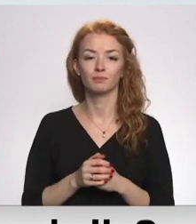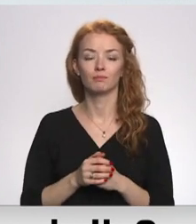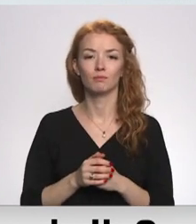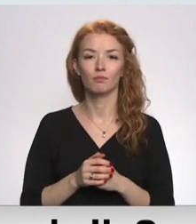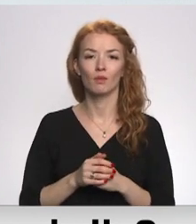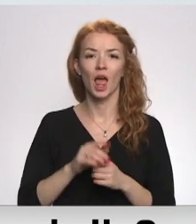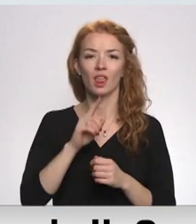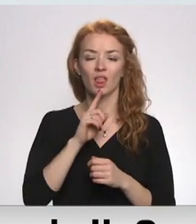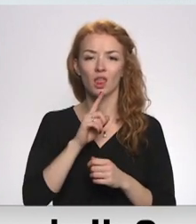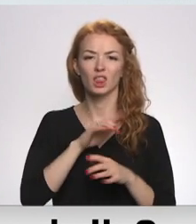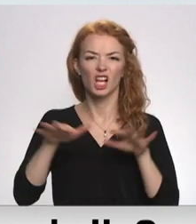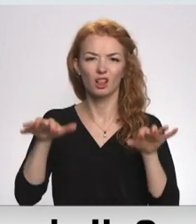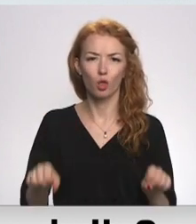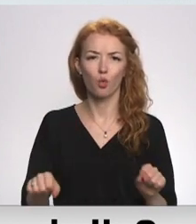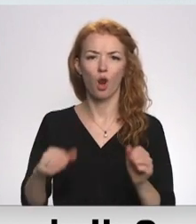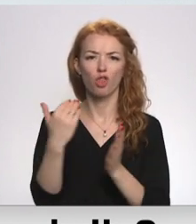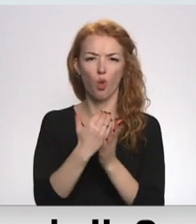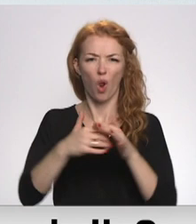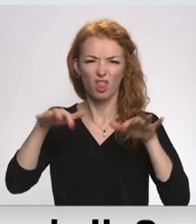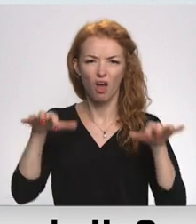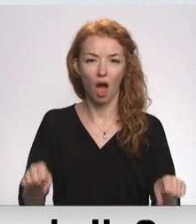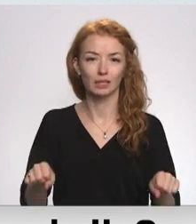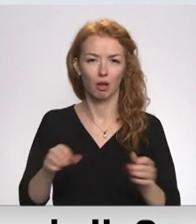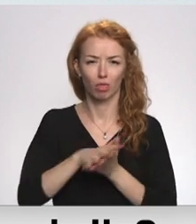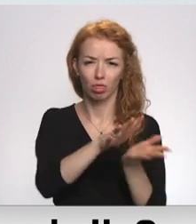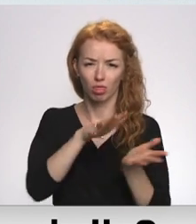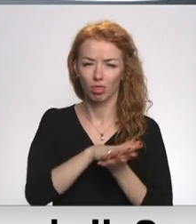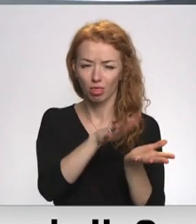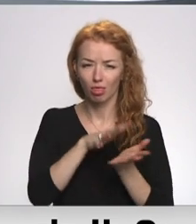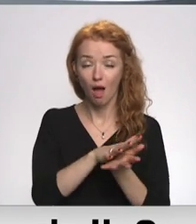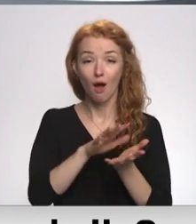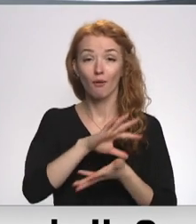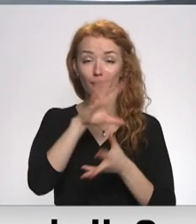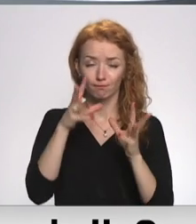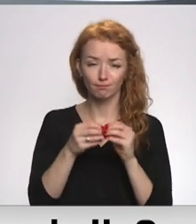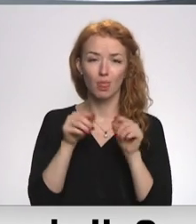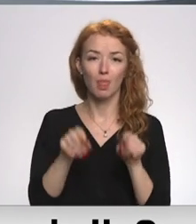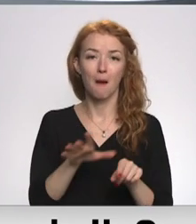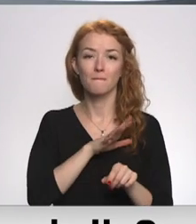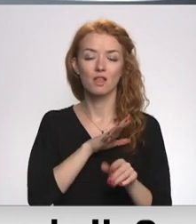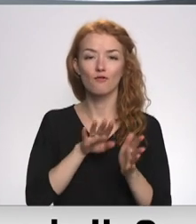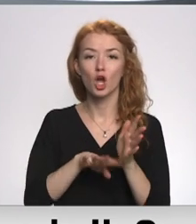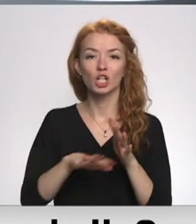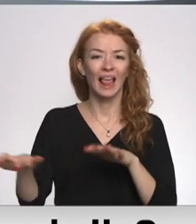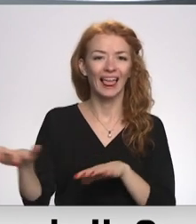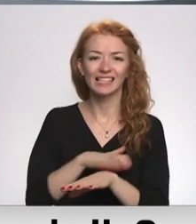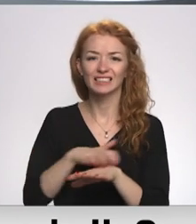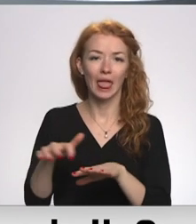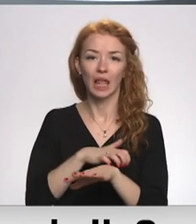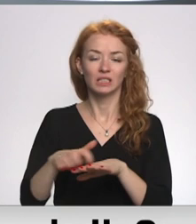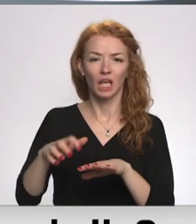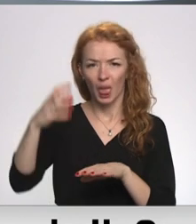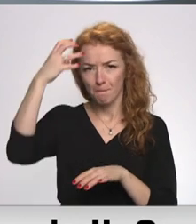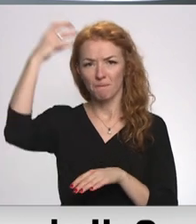koloniālismā, diktatūrā, totalitārismā un tā tālāk. Visā vispār tā bija vēl vien histeriski, impēriska runa,